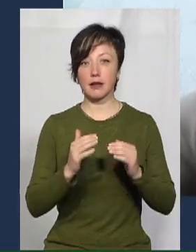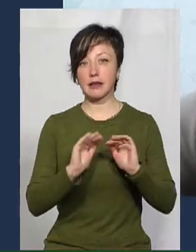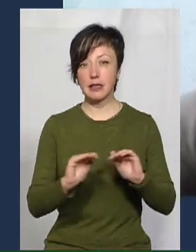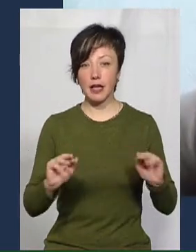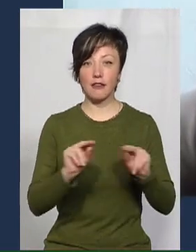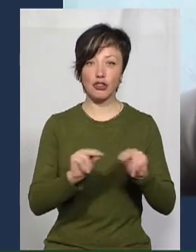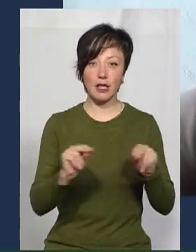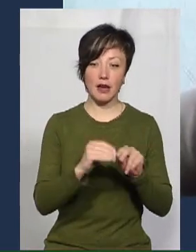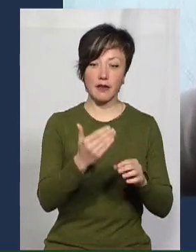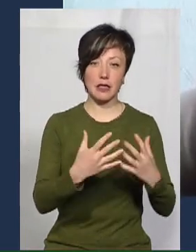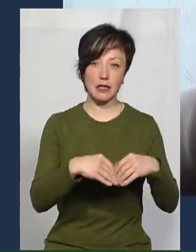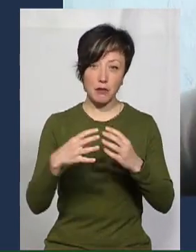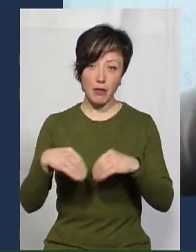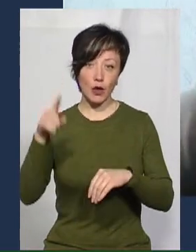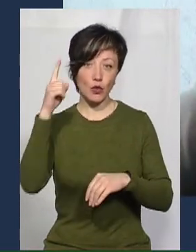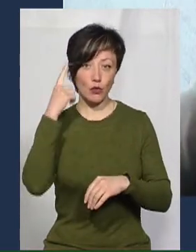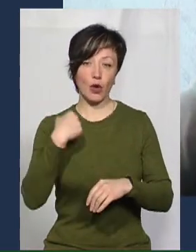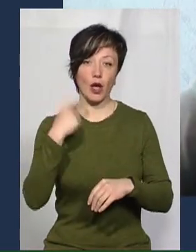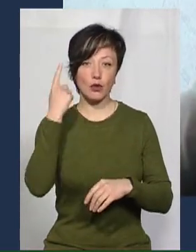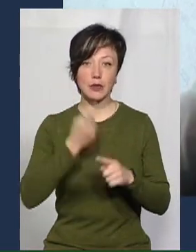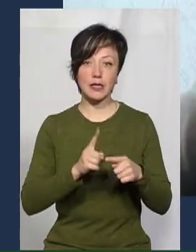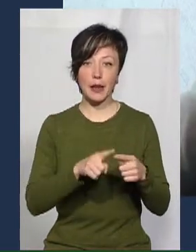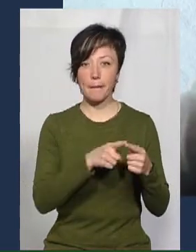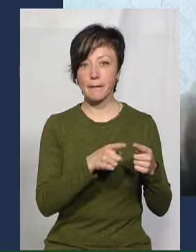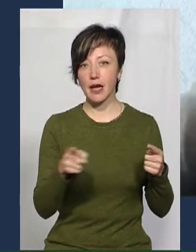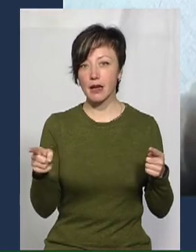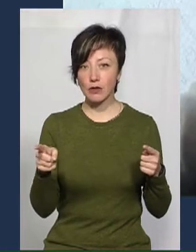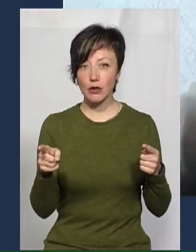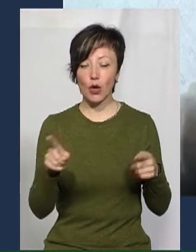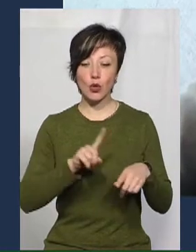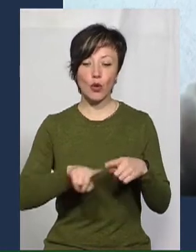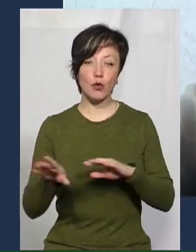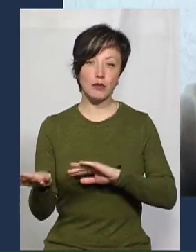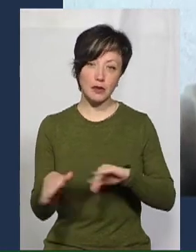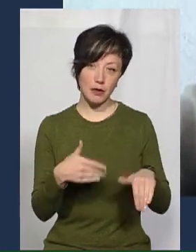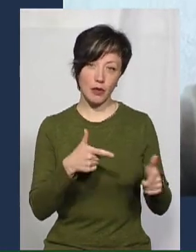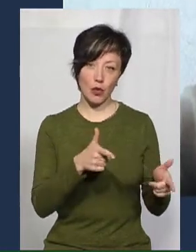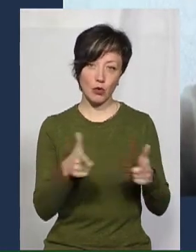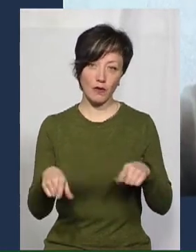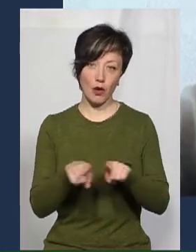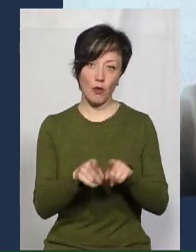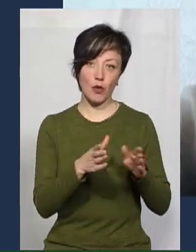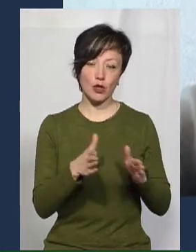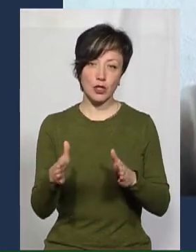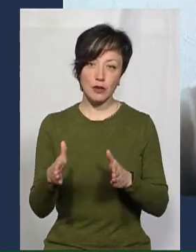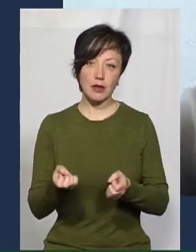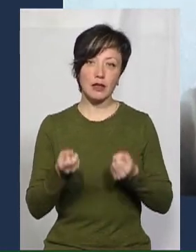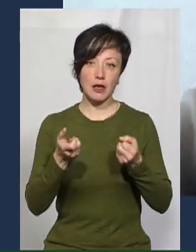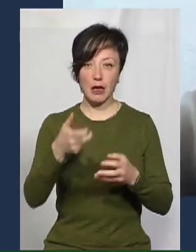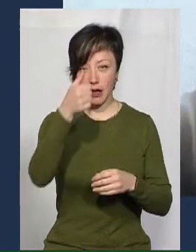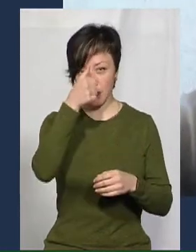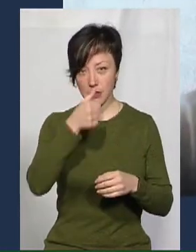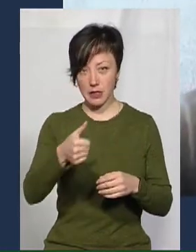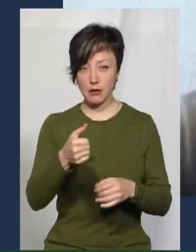Тому, я думаю, що цей період адаптивний скоро пройде, і ми готуємося в такому режимі мінімум декілька місяців